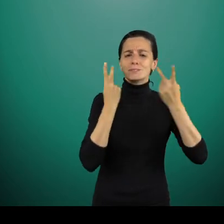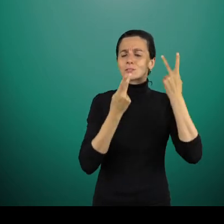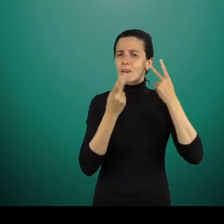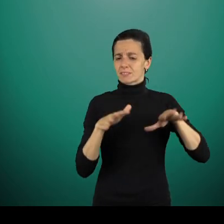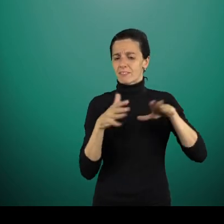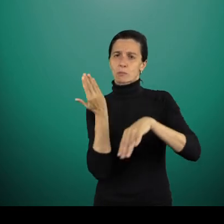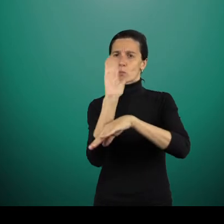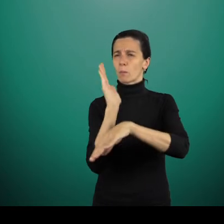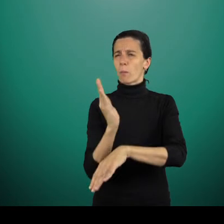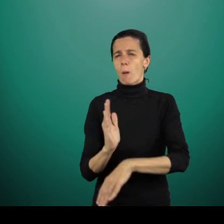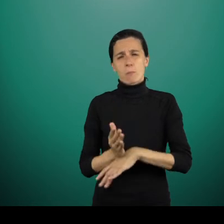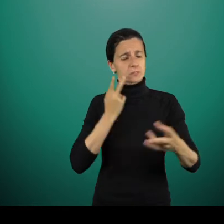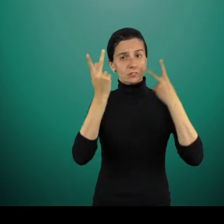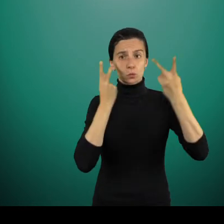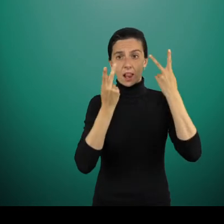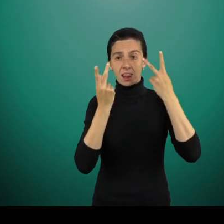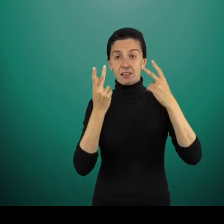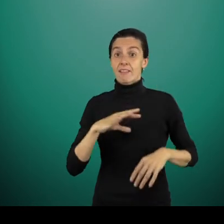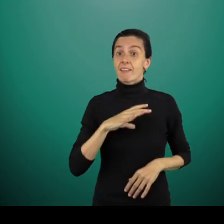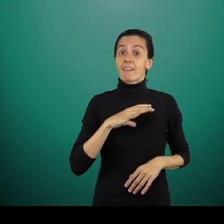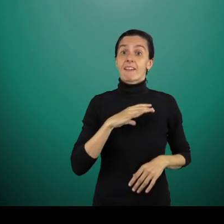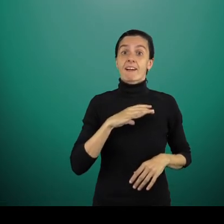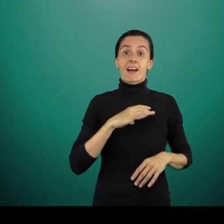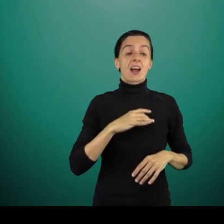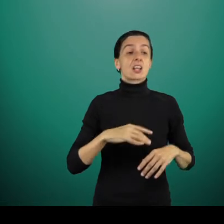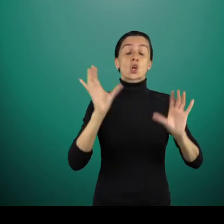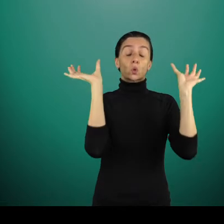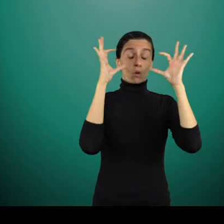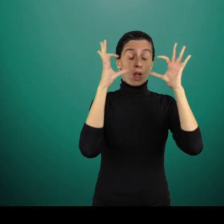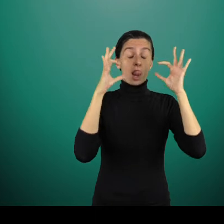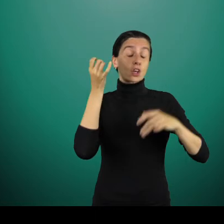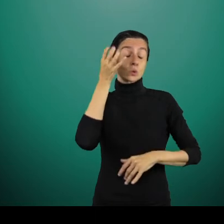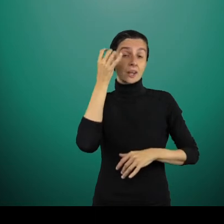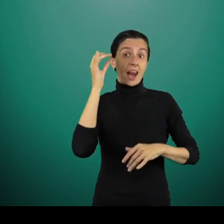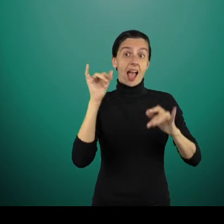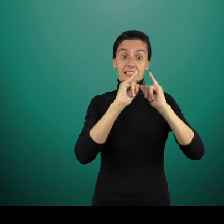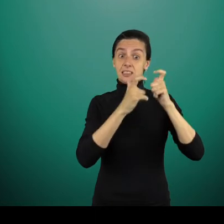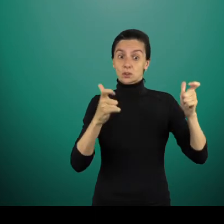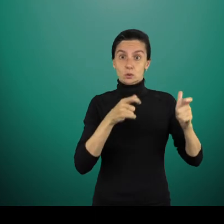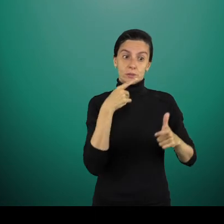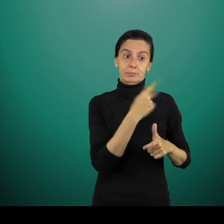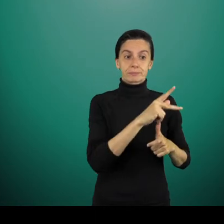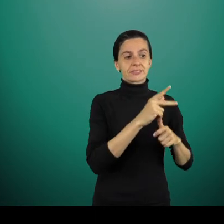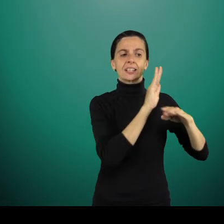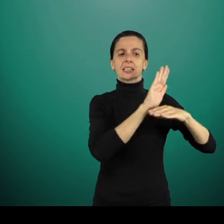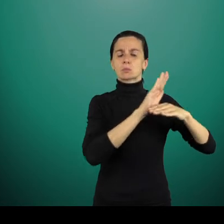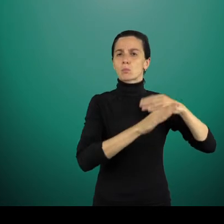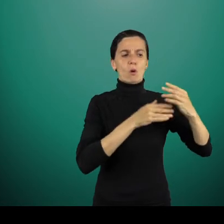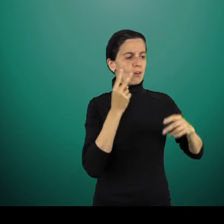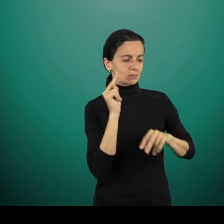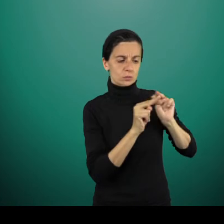mes amis, ils ont l'occasion de présenter en un manière plus visuel. Donc, Google Archives, la expérience digitale,